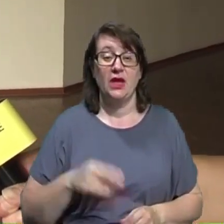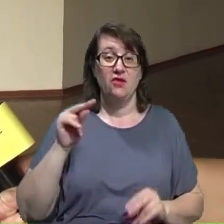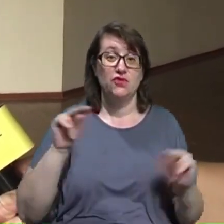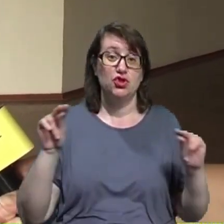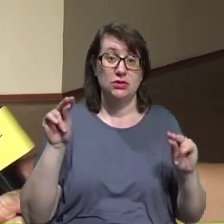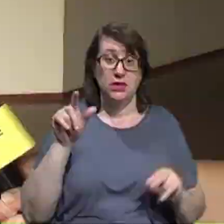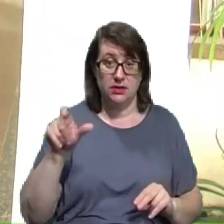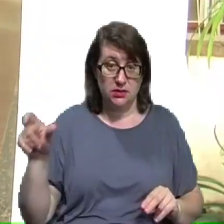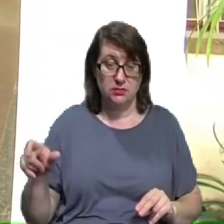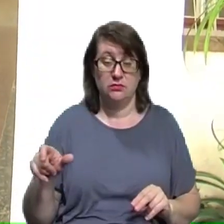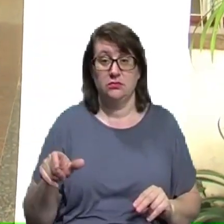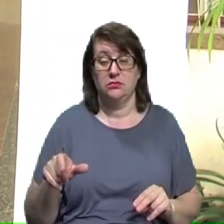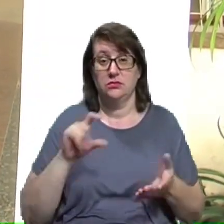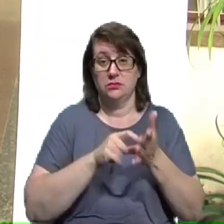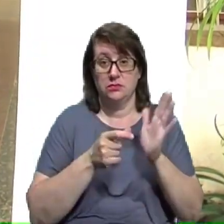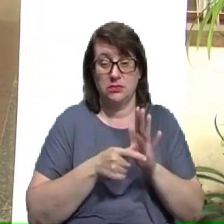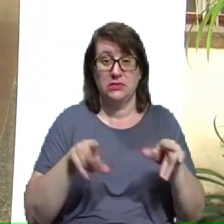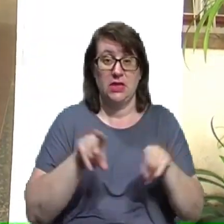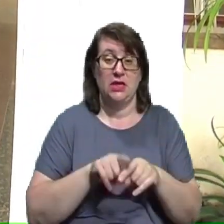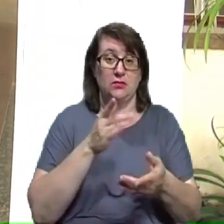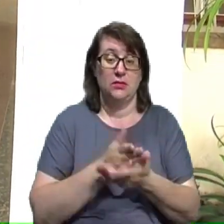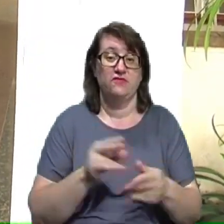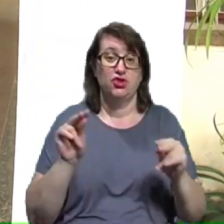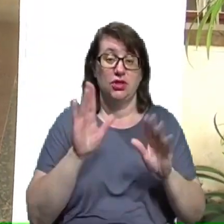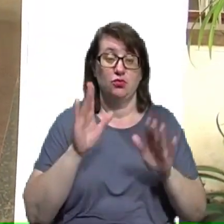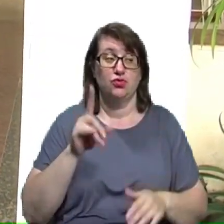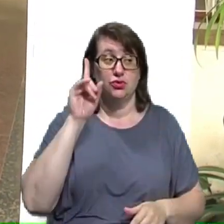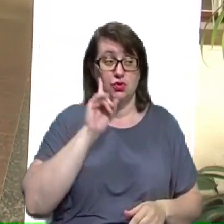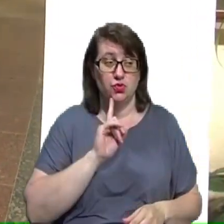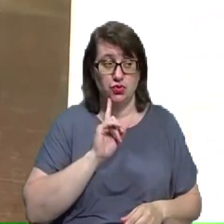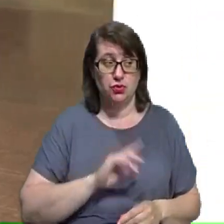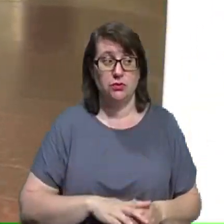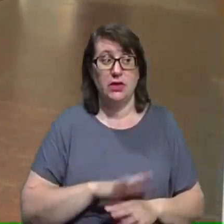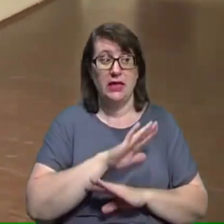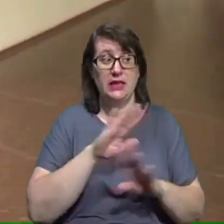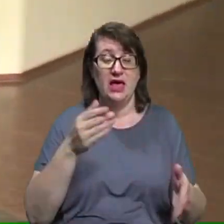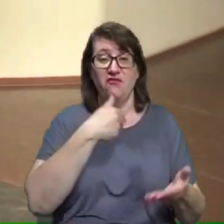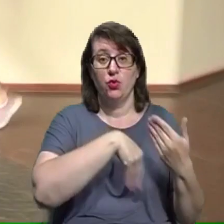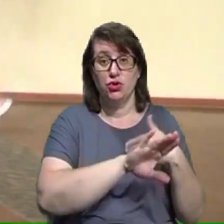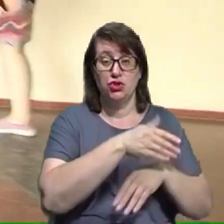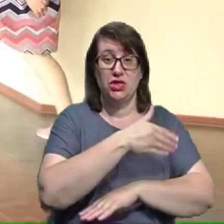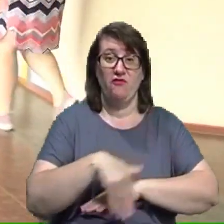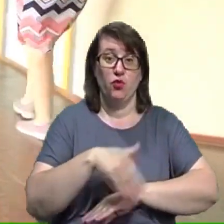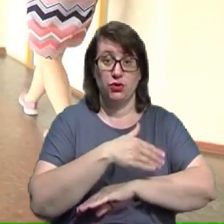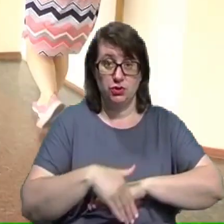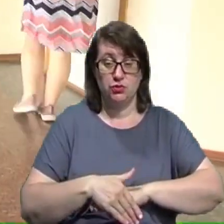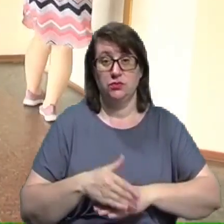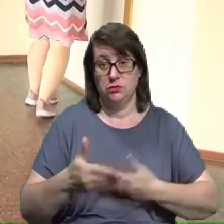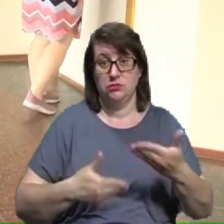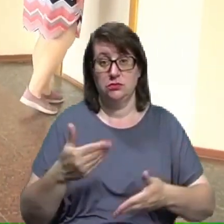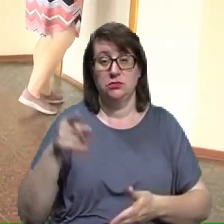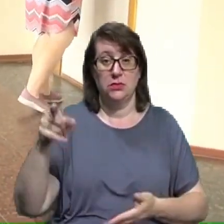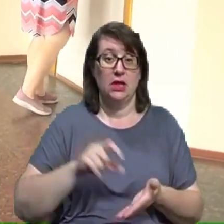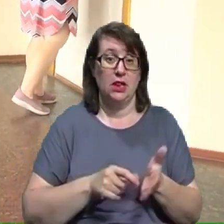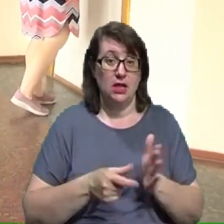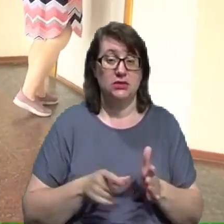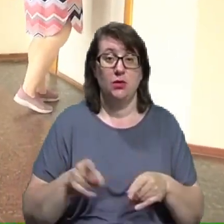Вчительська розміщена таким чином, що вчителям буде зручно, не виходячи на вулицю, рухатися в ті класи або в навчальному